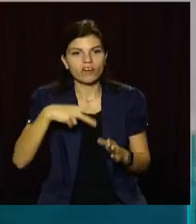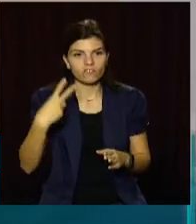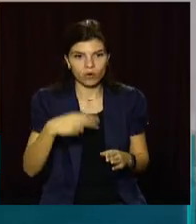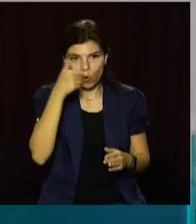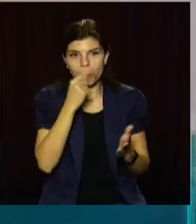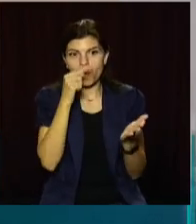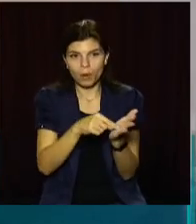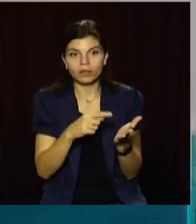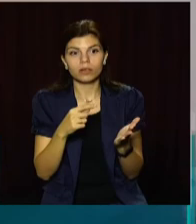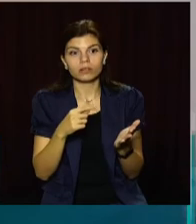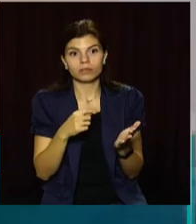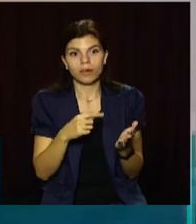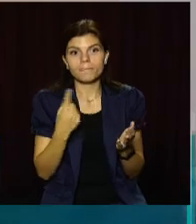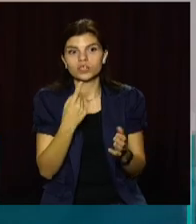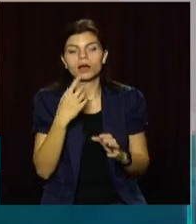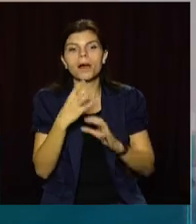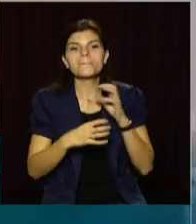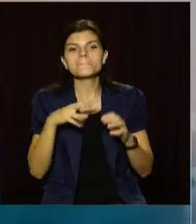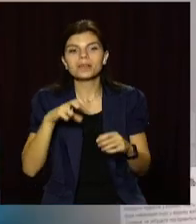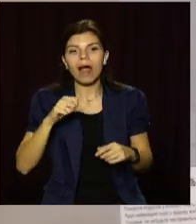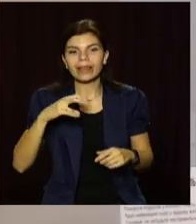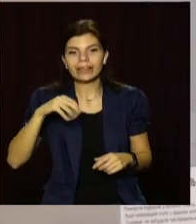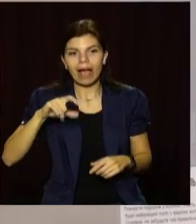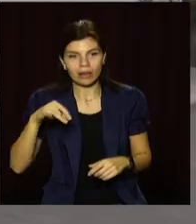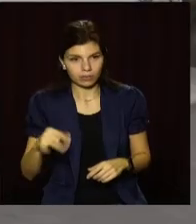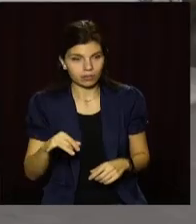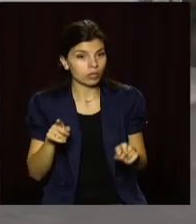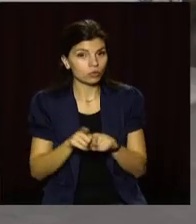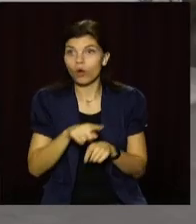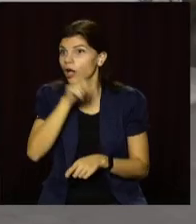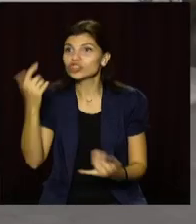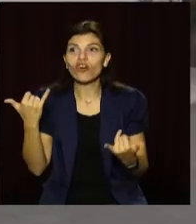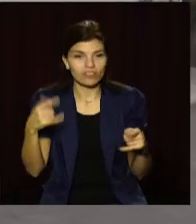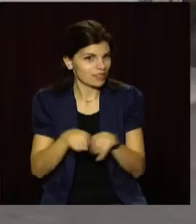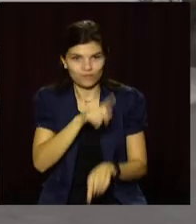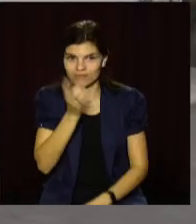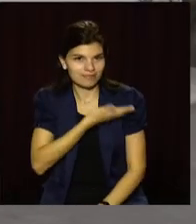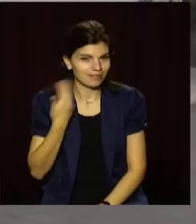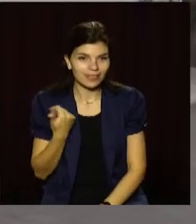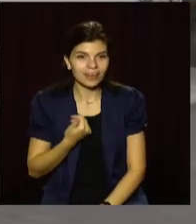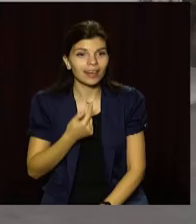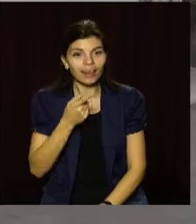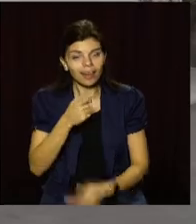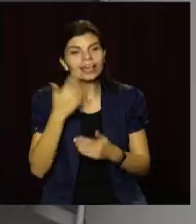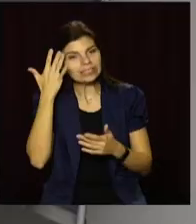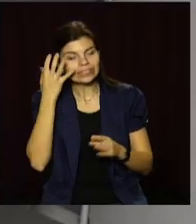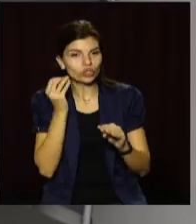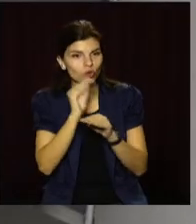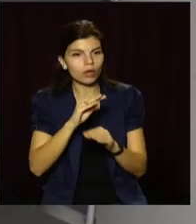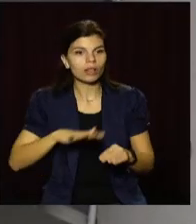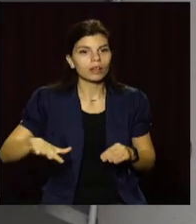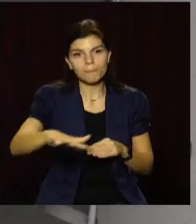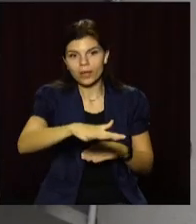році потрапила в перший планетарій. Тобто, сьогодній системи немає. На задньому подвір'ї планетарію планують створити додатковий